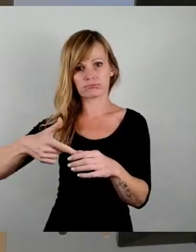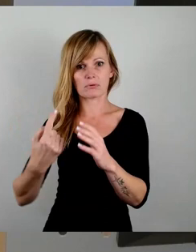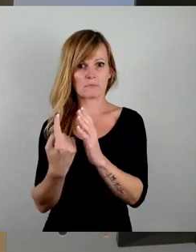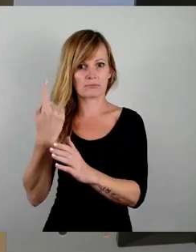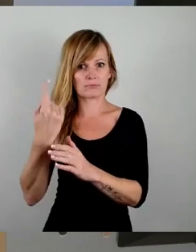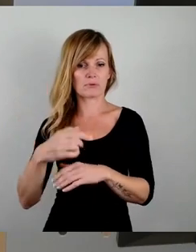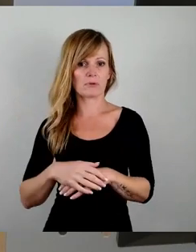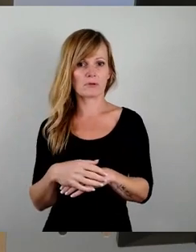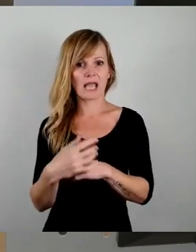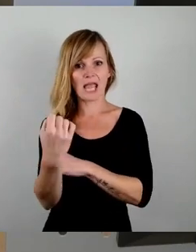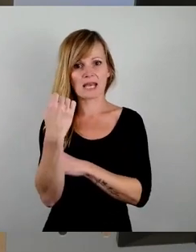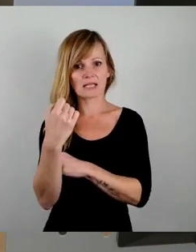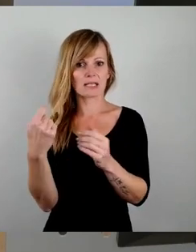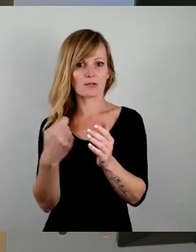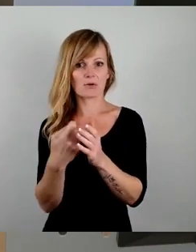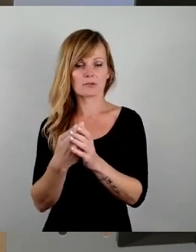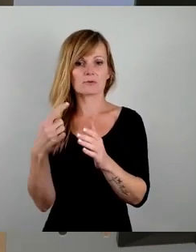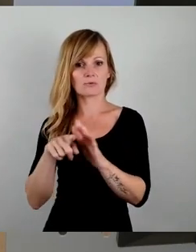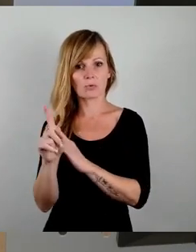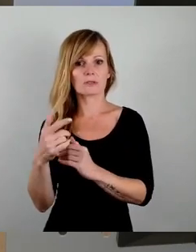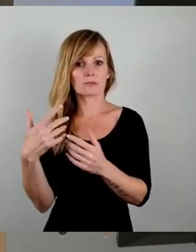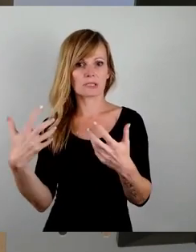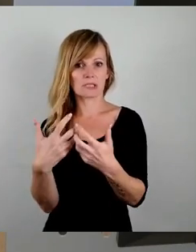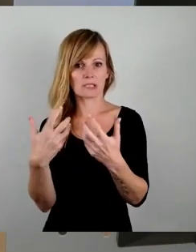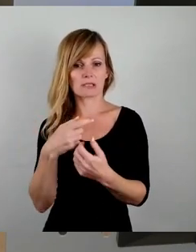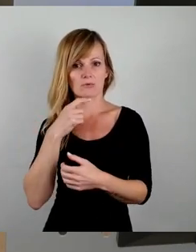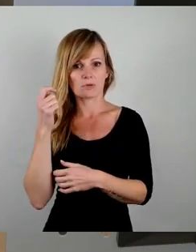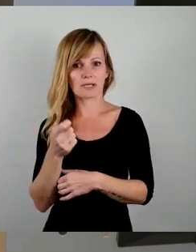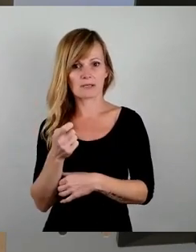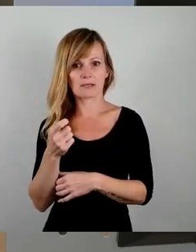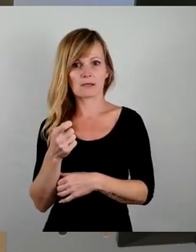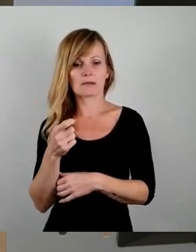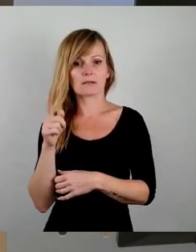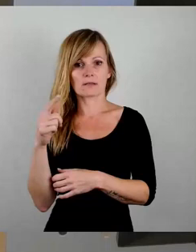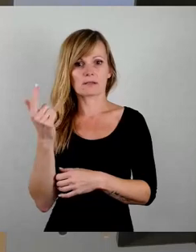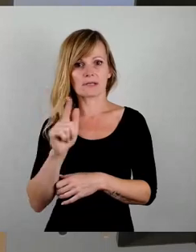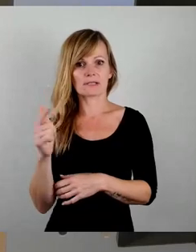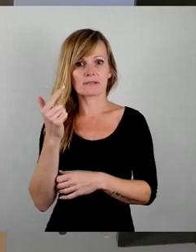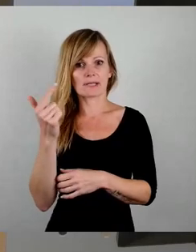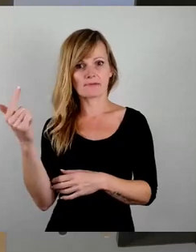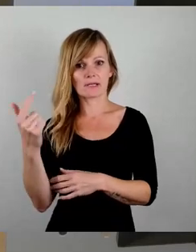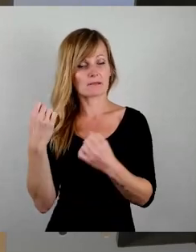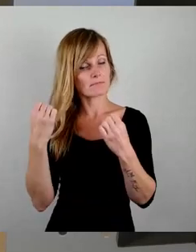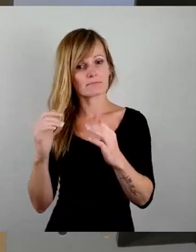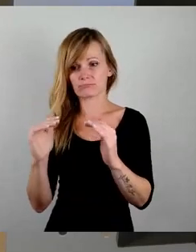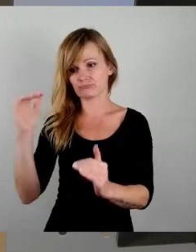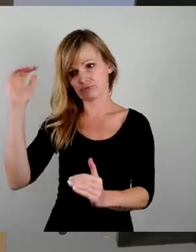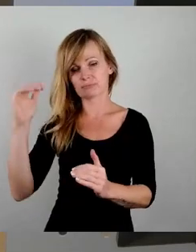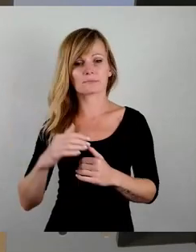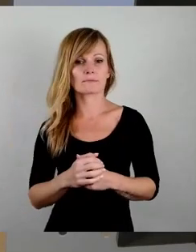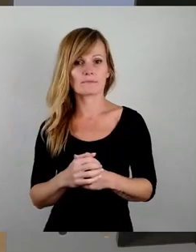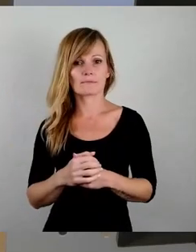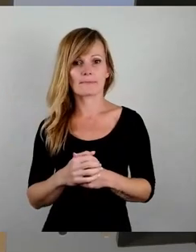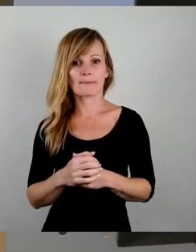allem durch den Krieg in der Ukraine seit 2022 schon mal deutlich gestiegen sind und so nicht